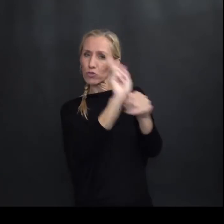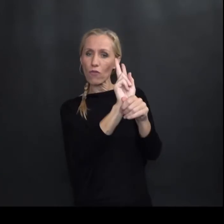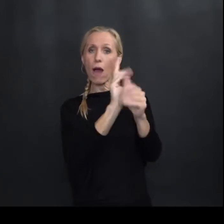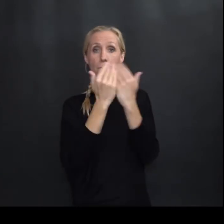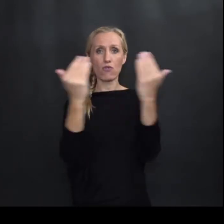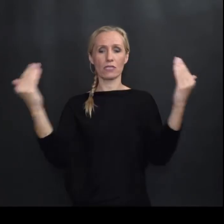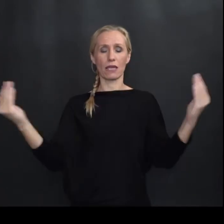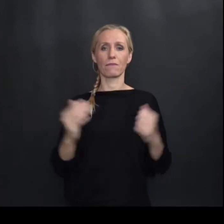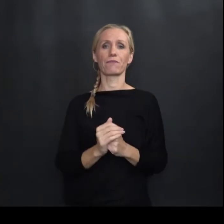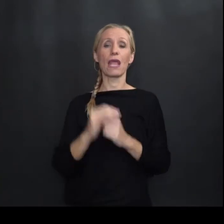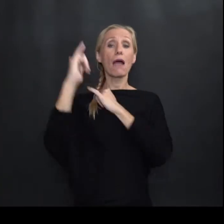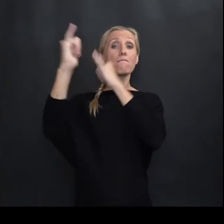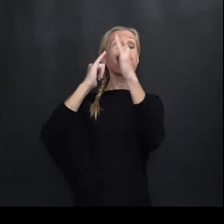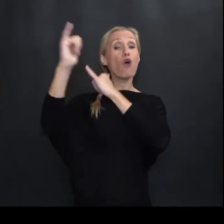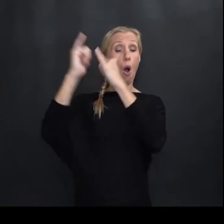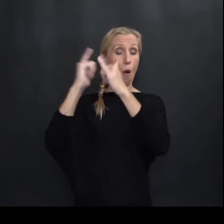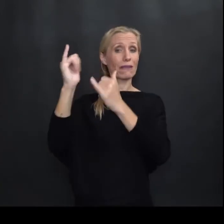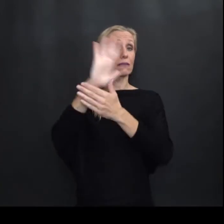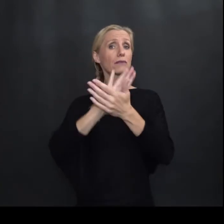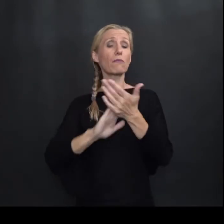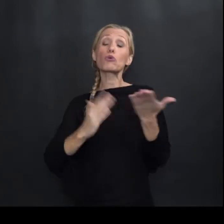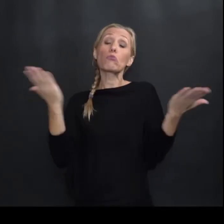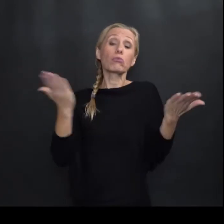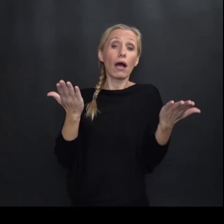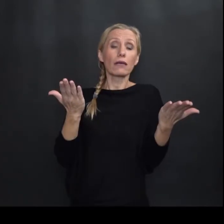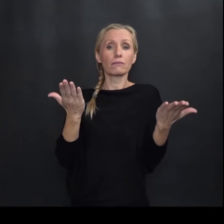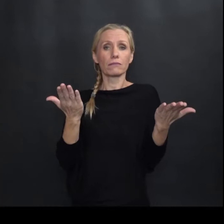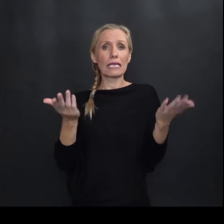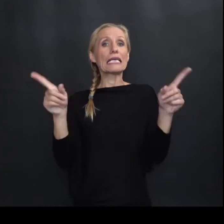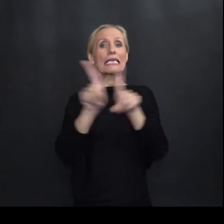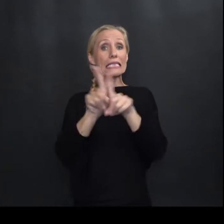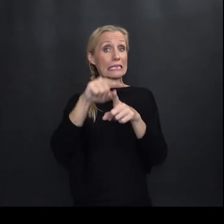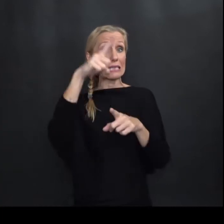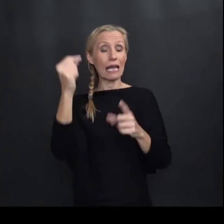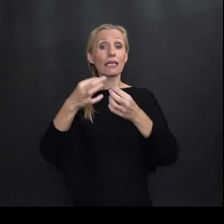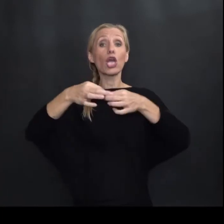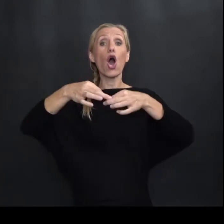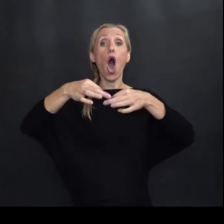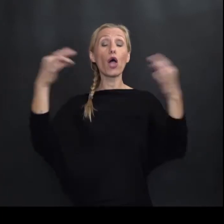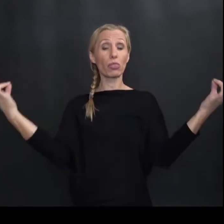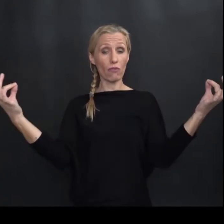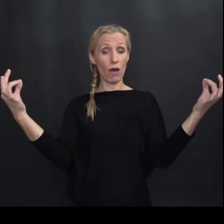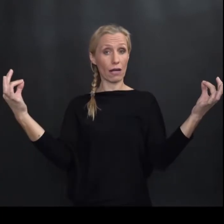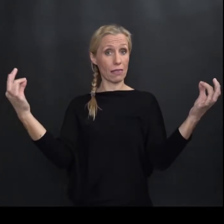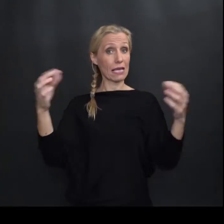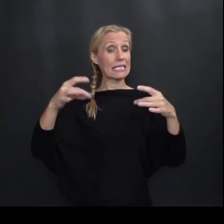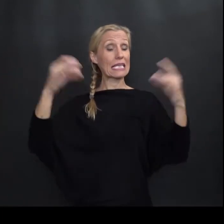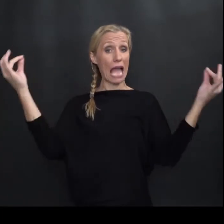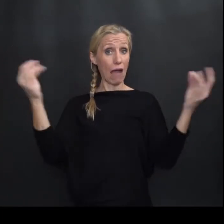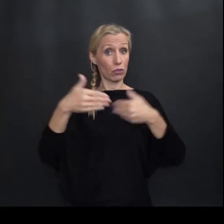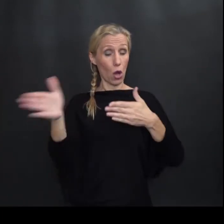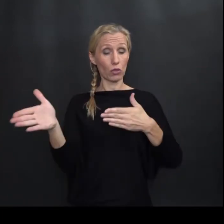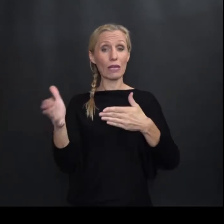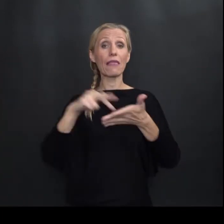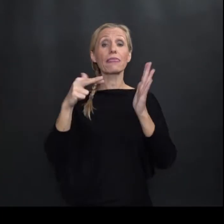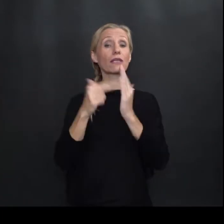Prometna sredstva Kada jeste i otvoren Tehnički muzej za javnost A